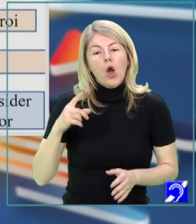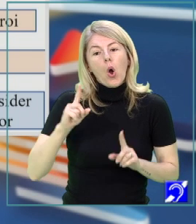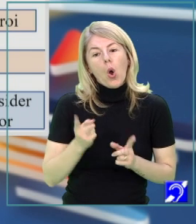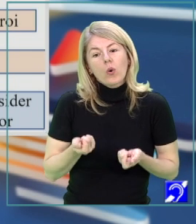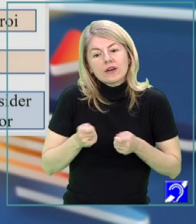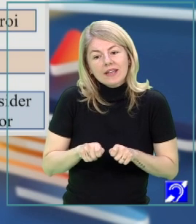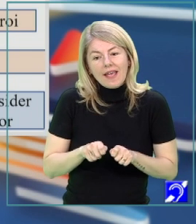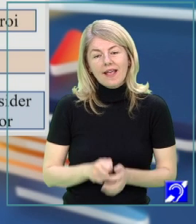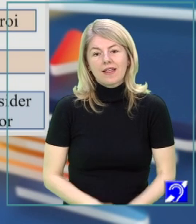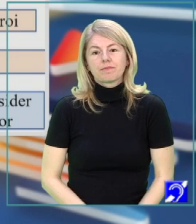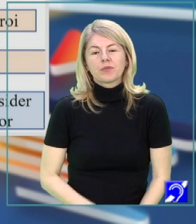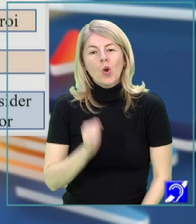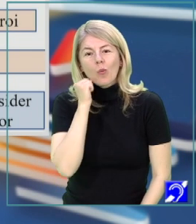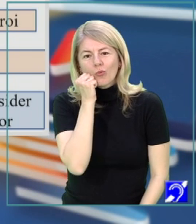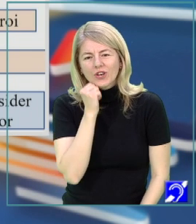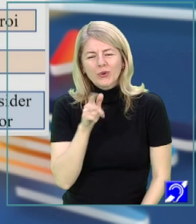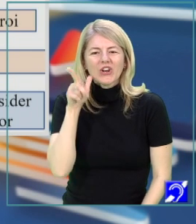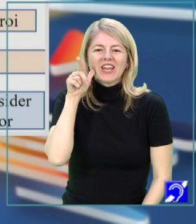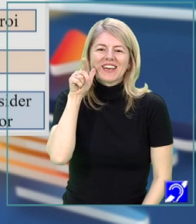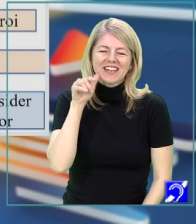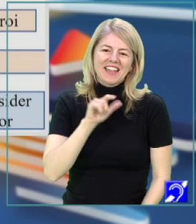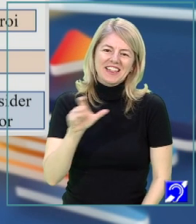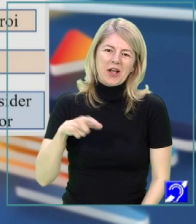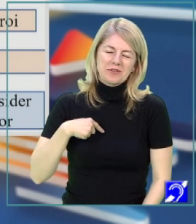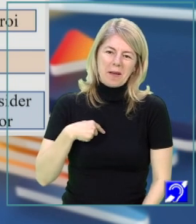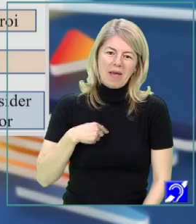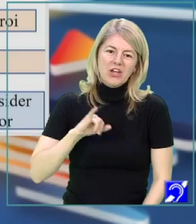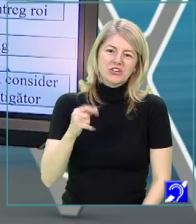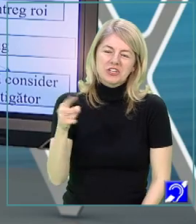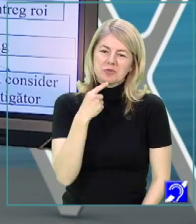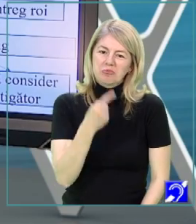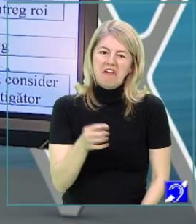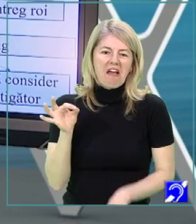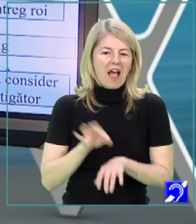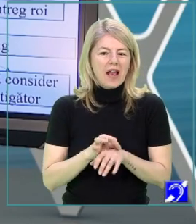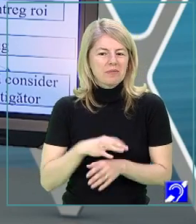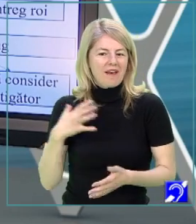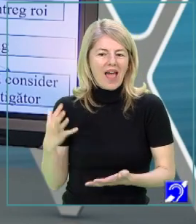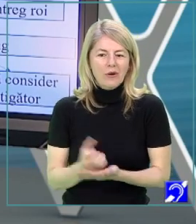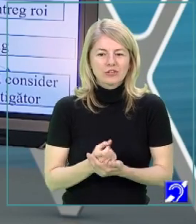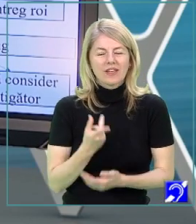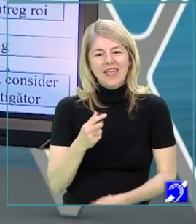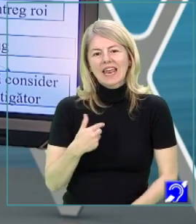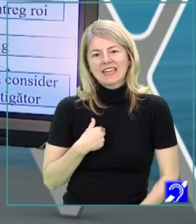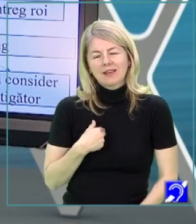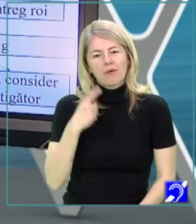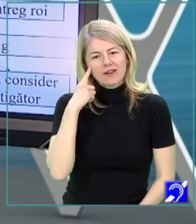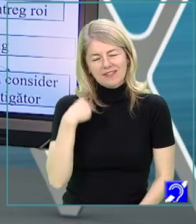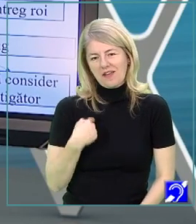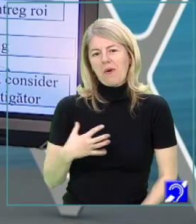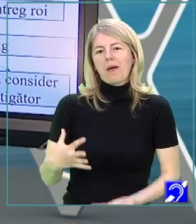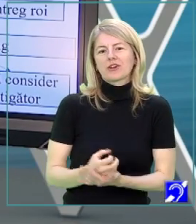încheiere, un deznodământ. Bunicul se amuză pe seama întâmplării. El spune că albinele au câștigat, dar eu mă consider